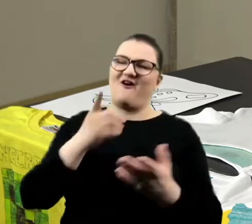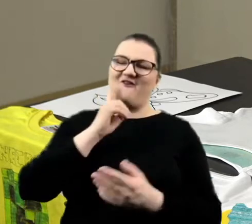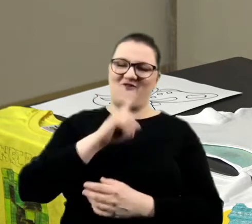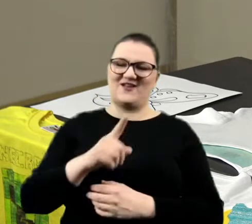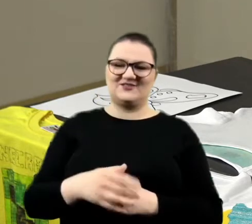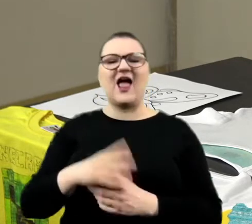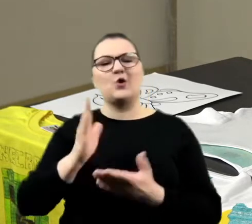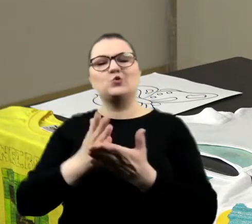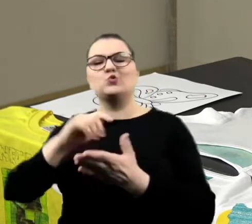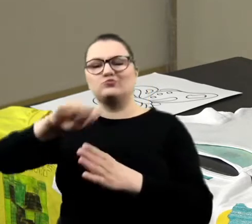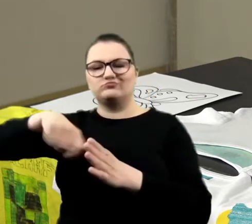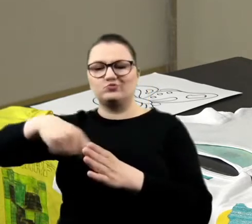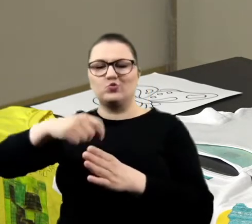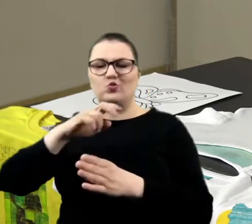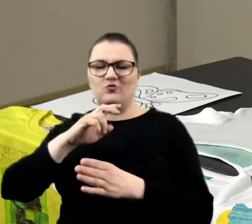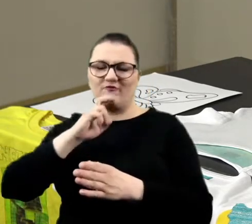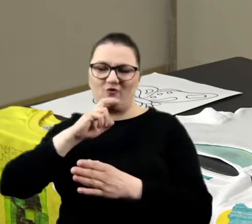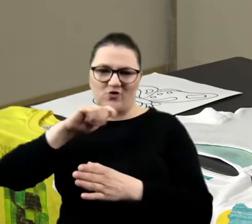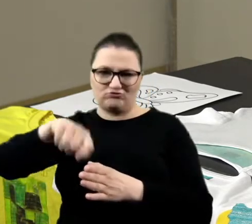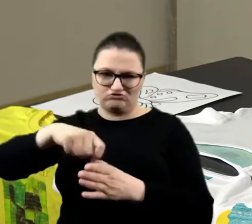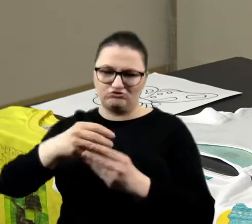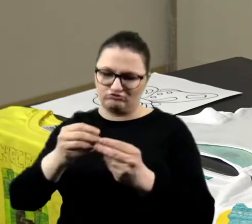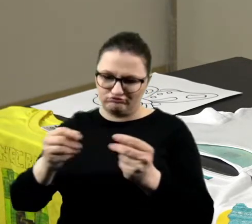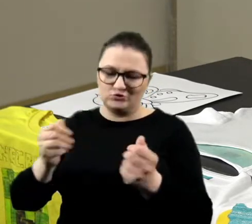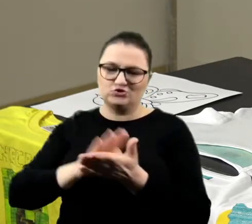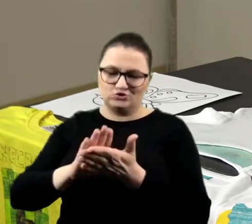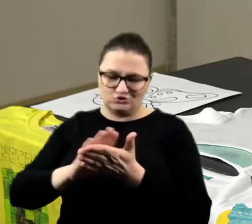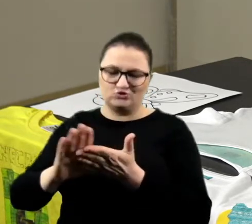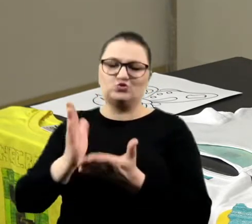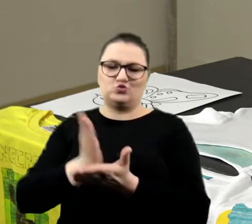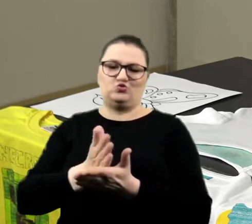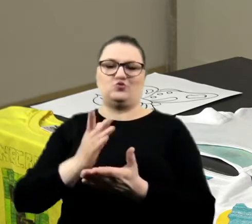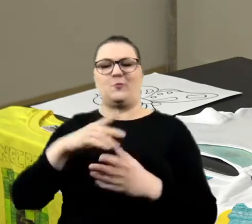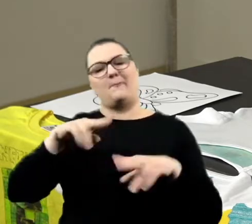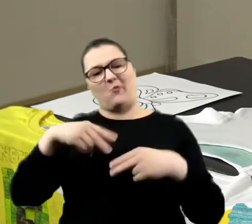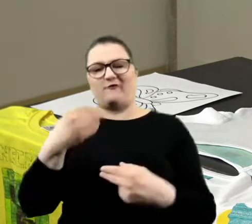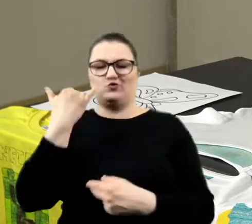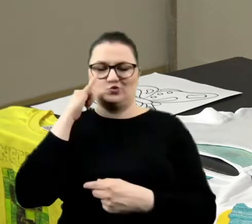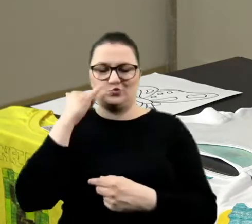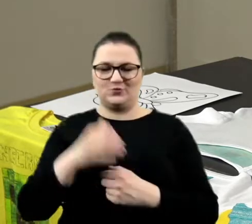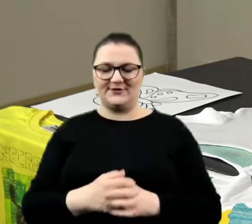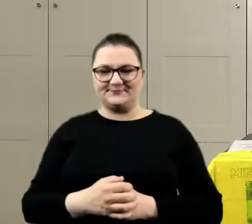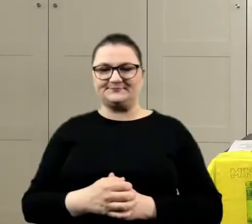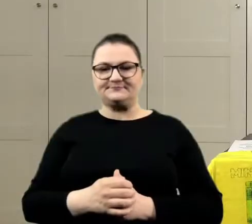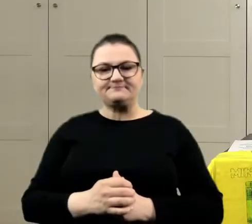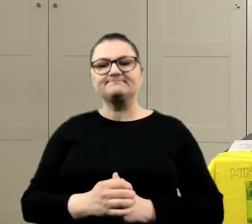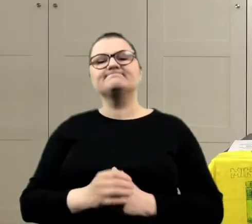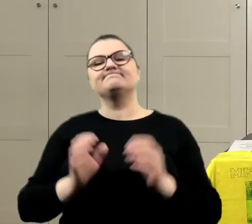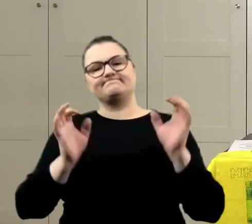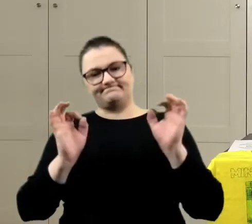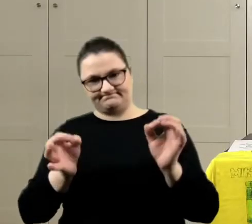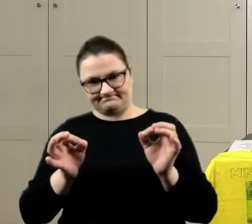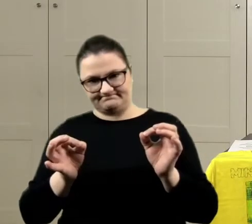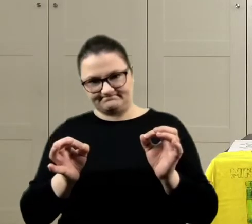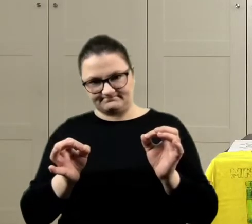ale już umyłam pędzelek. I już będzie z powrotem żółciutki. Dobra, to jak mamy